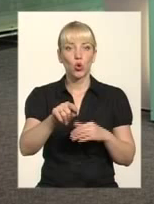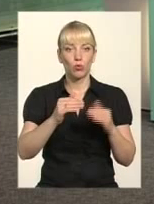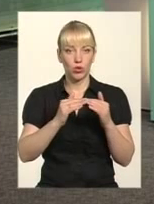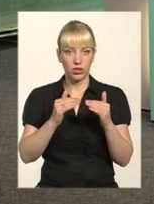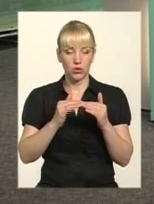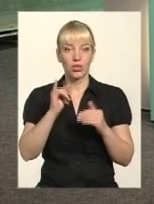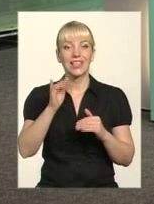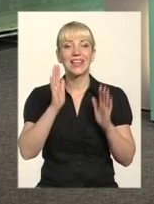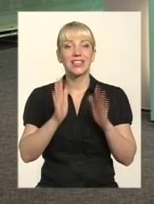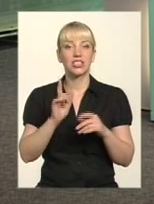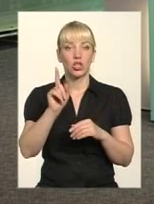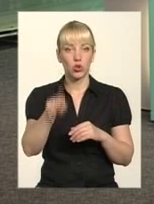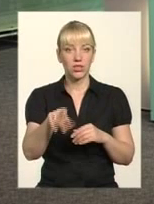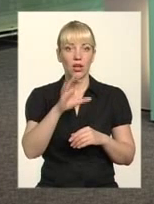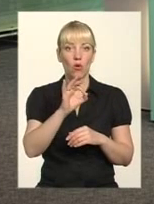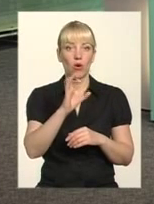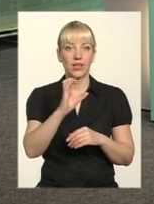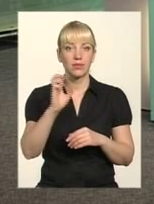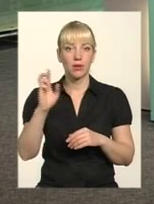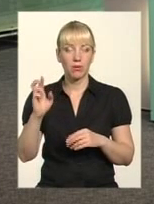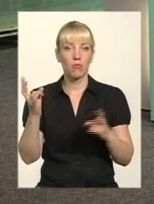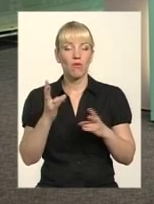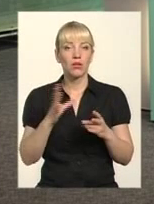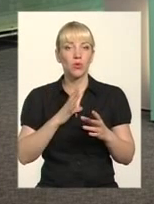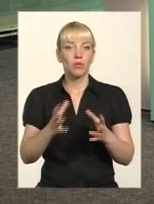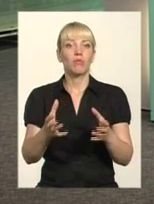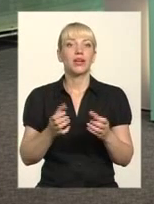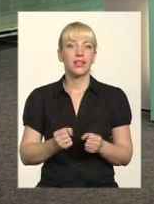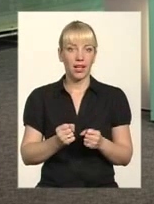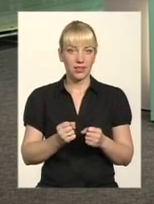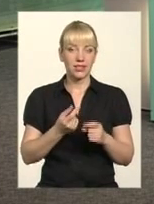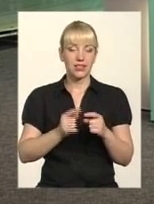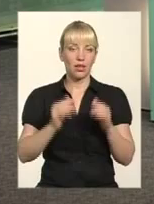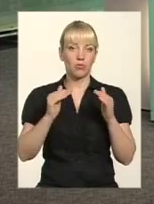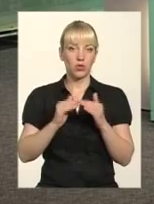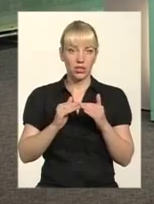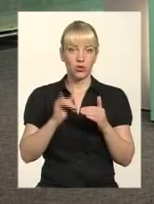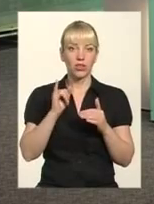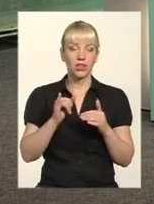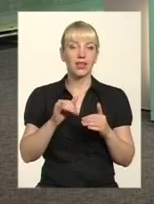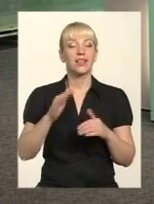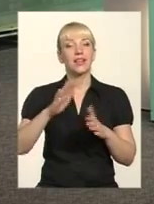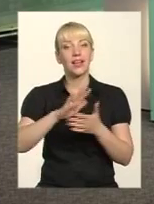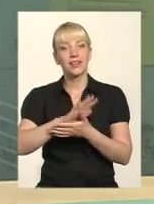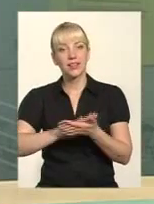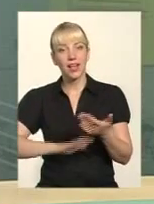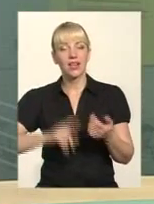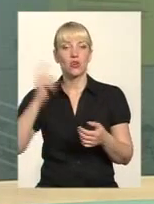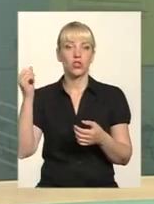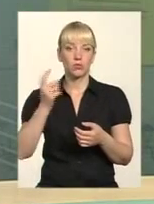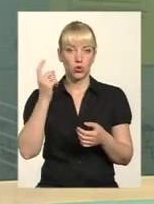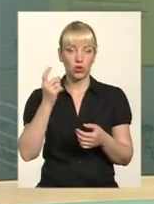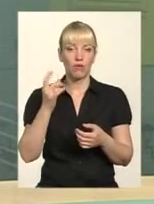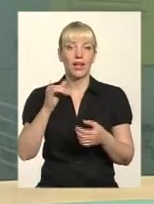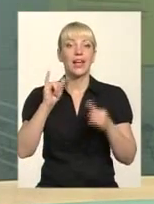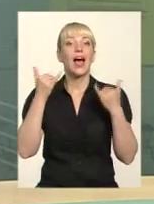ОСББ мало прийняти цей будинок і вже далі господарювати самі так на свій розсуд. Чи це так було, як